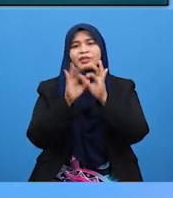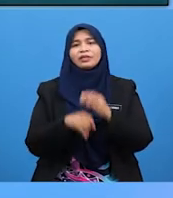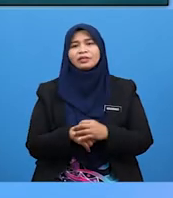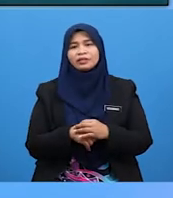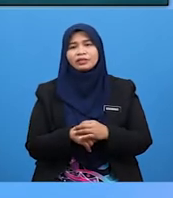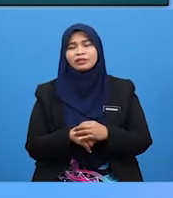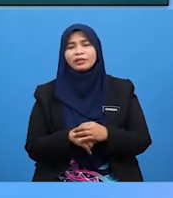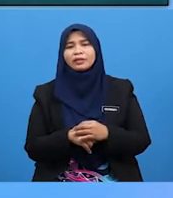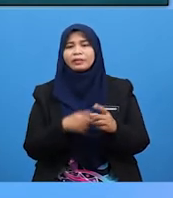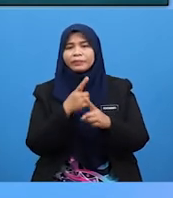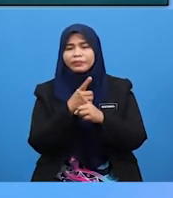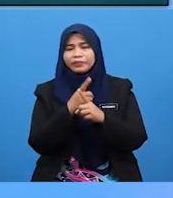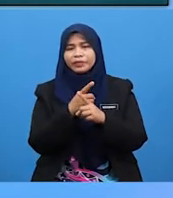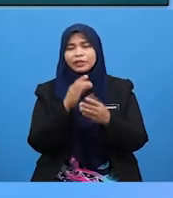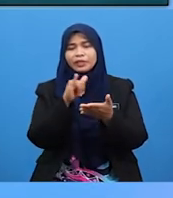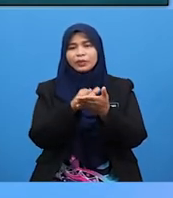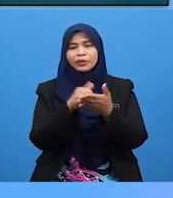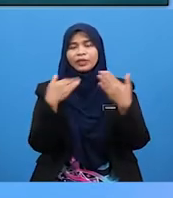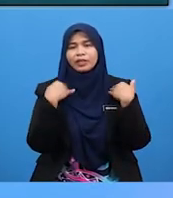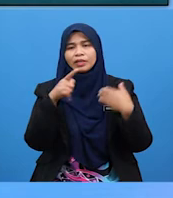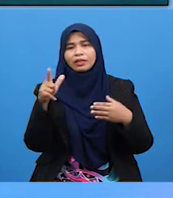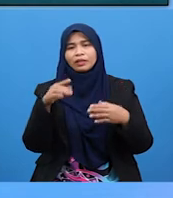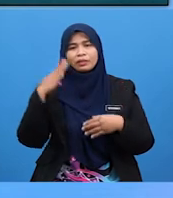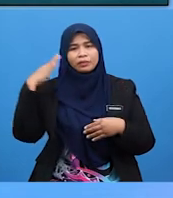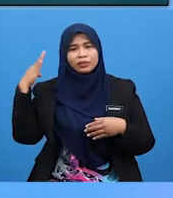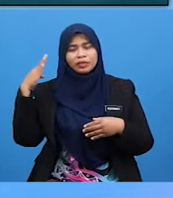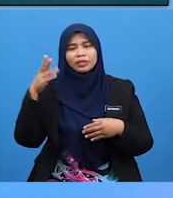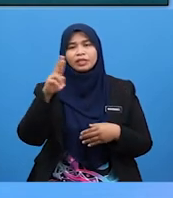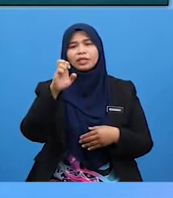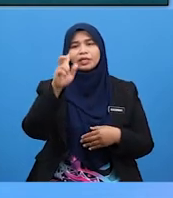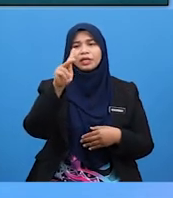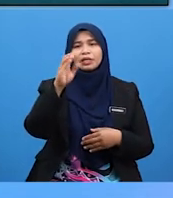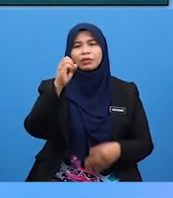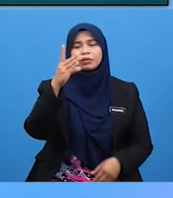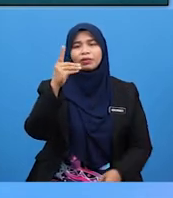Tepat sekali. Itu adalah bunyi rekoder.